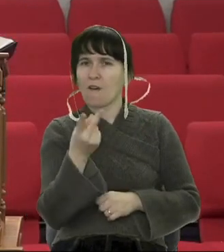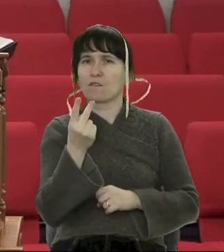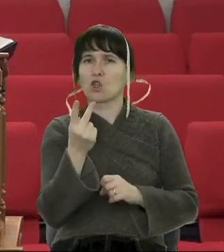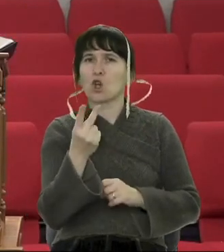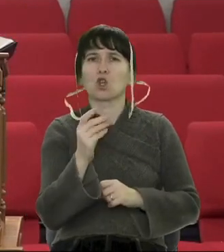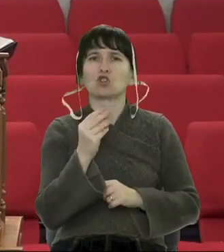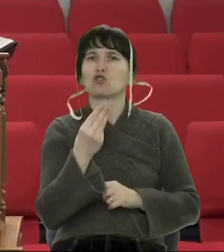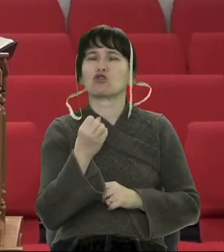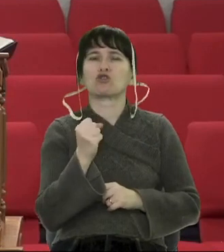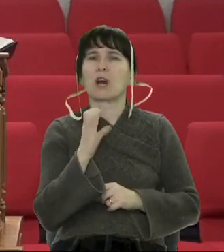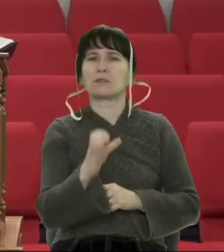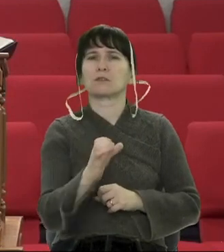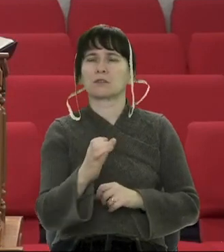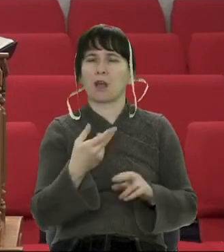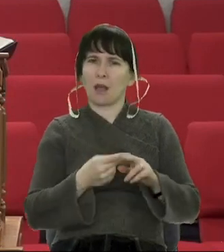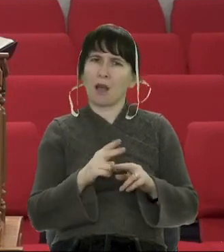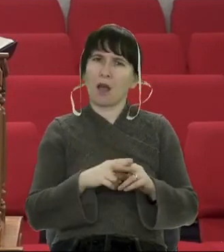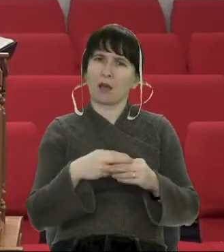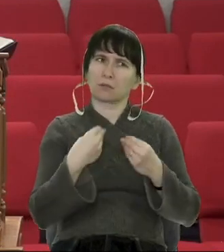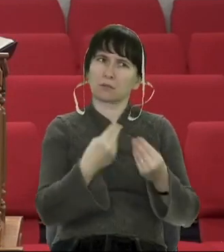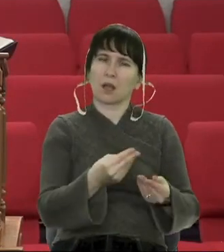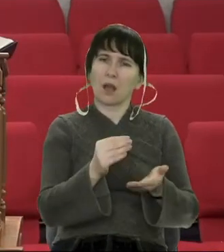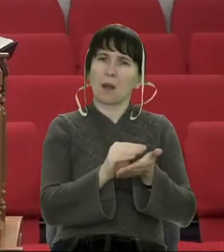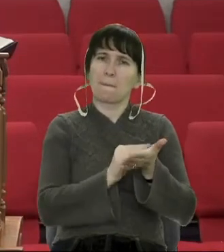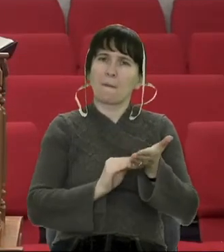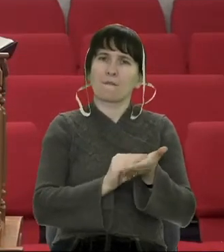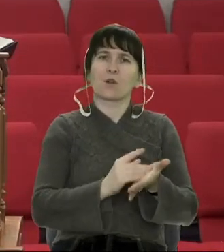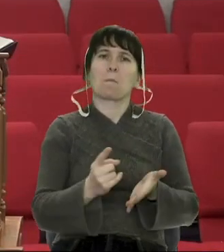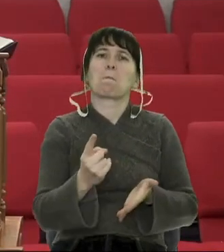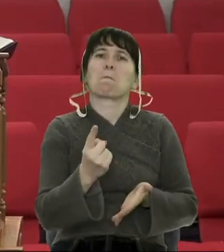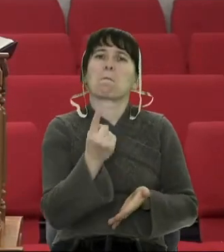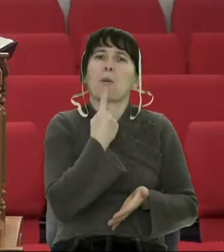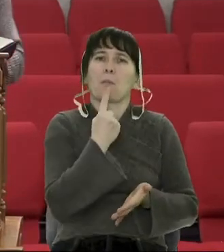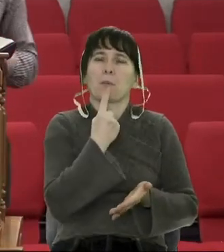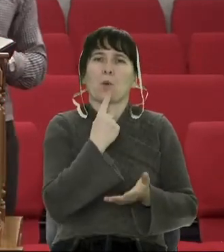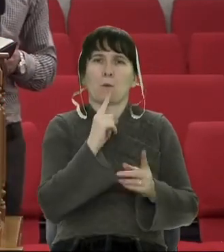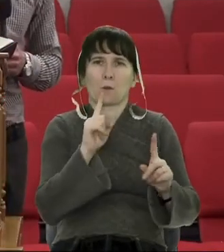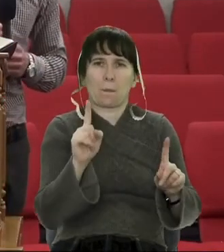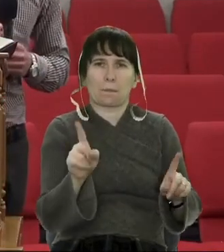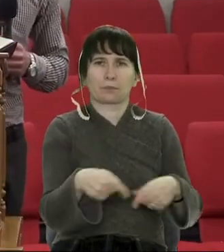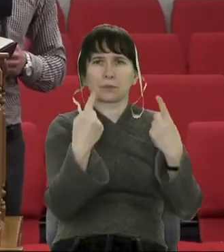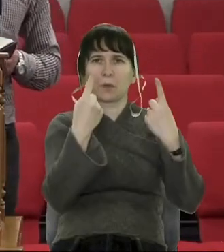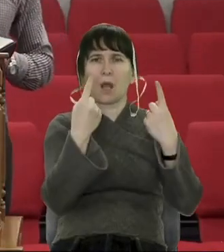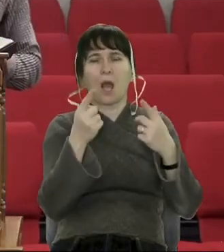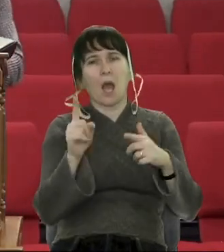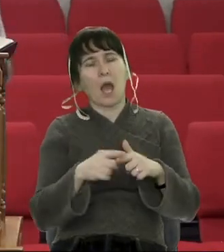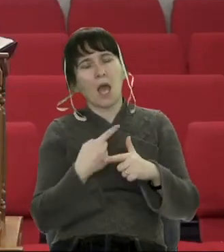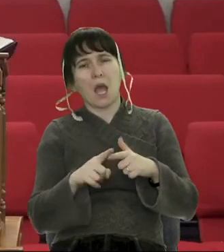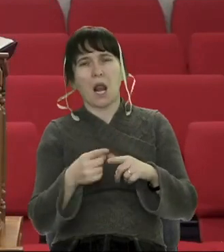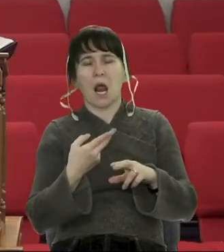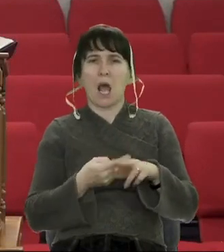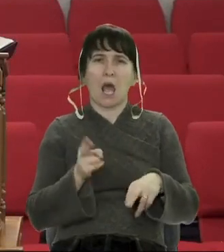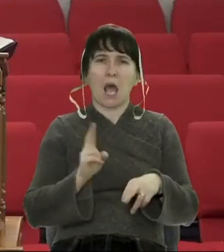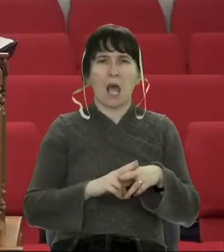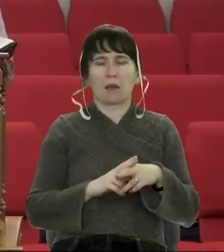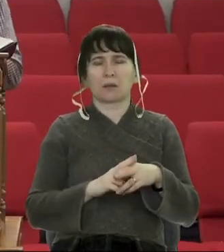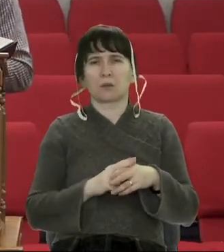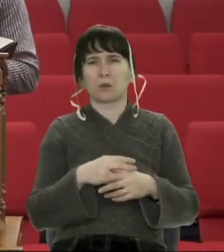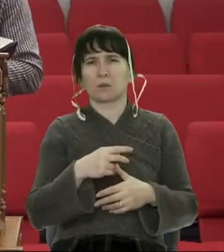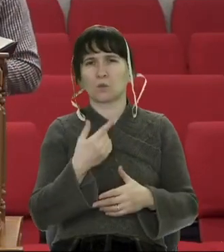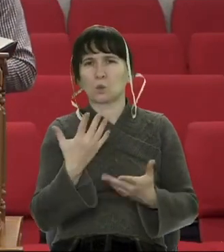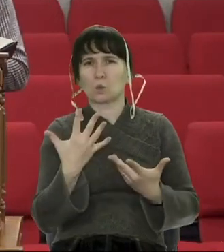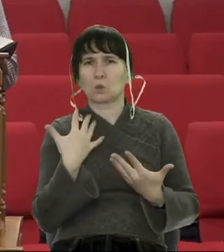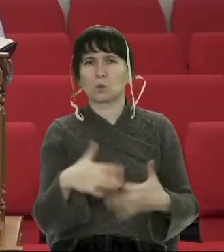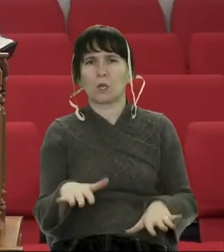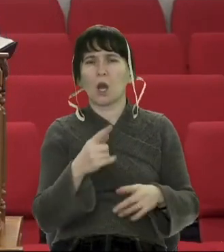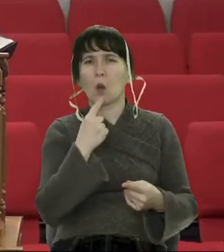людині, яка десь нас підвела, потрібно дати другий шанс? Інколи нам так тяжко розібратись в цій ситуації.